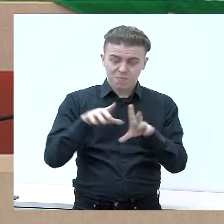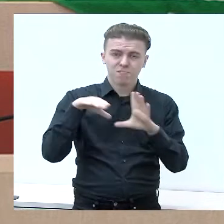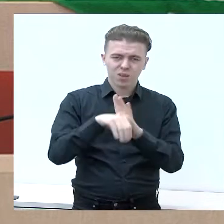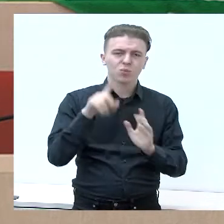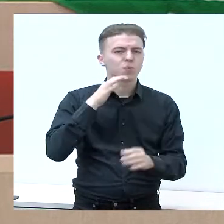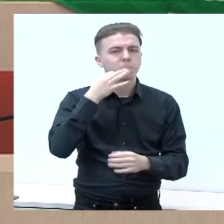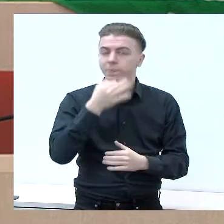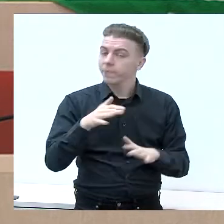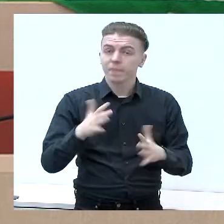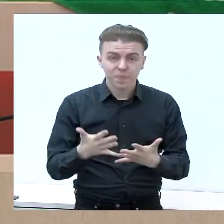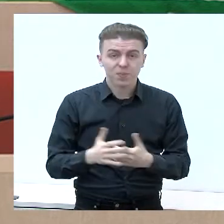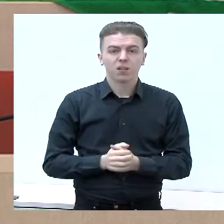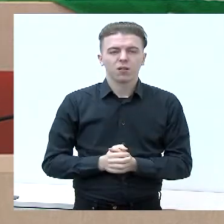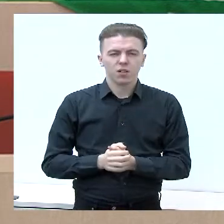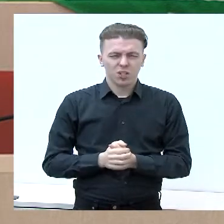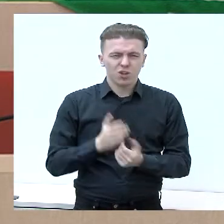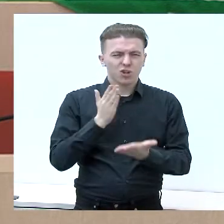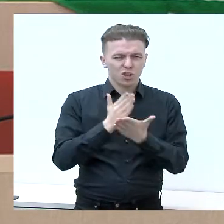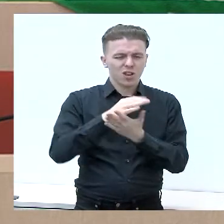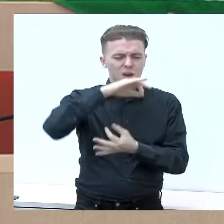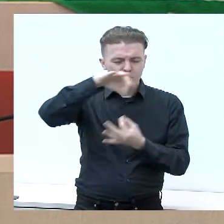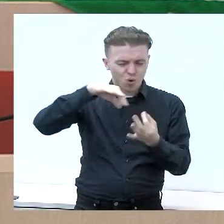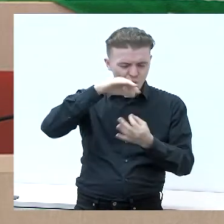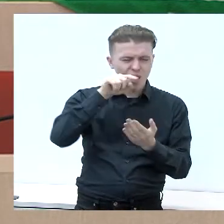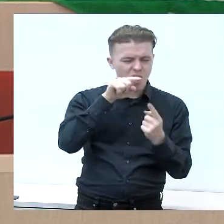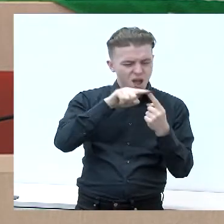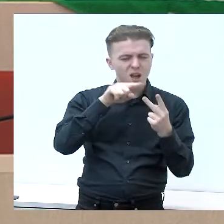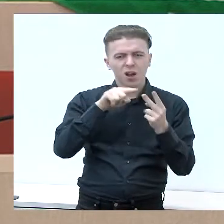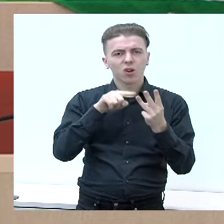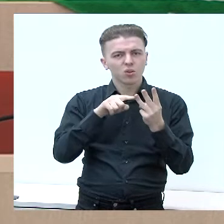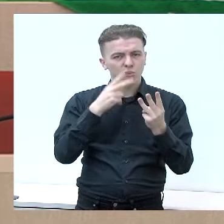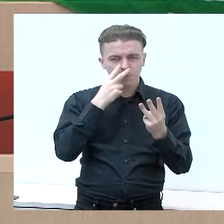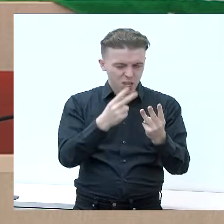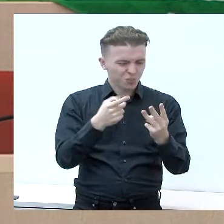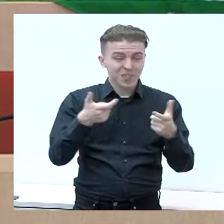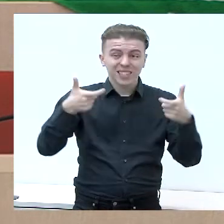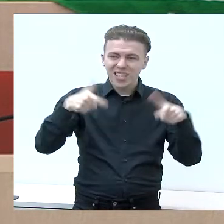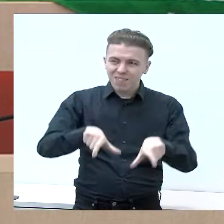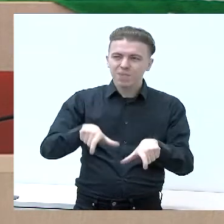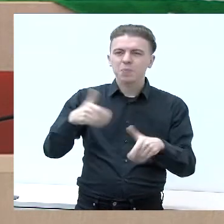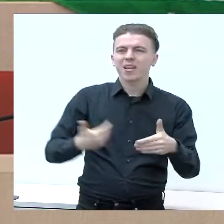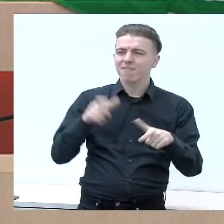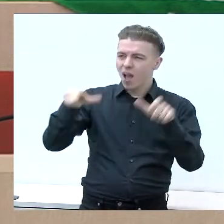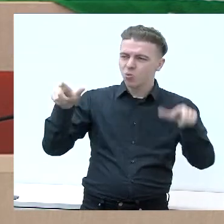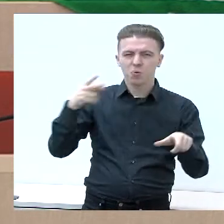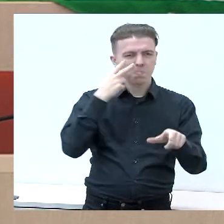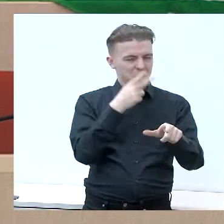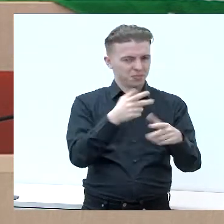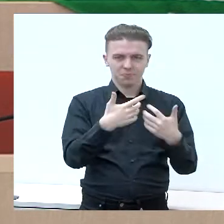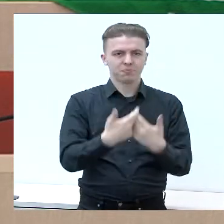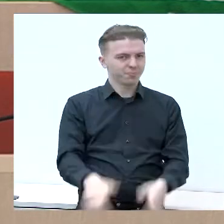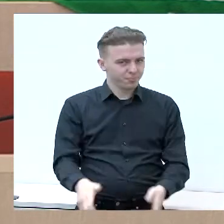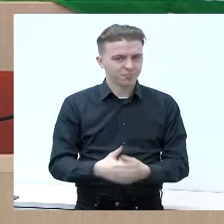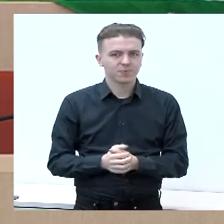kad dalis projektų ne visai atitinka mūsų Kalvarijos savivaldybės gyventojų lūkesčius. Todėl